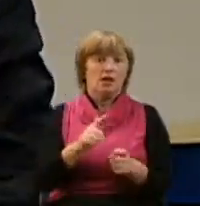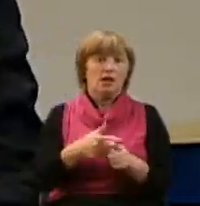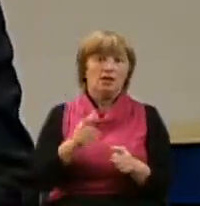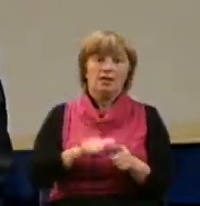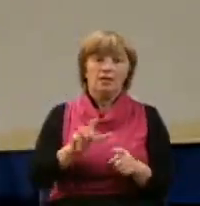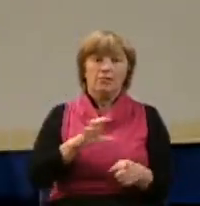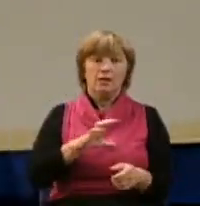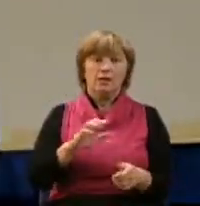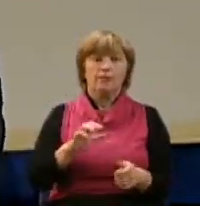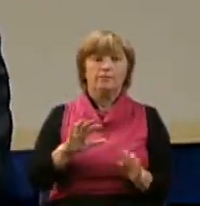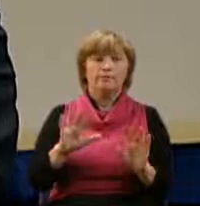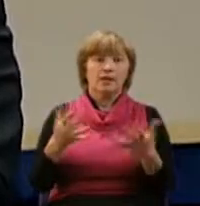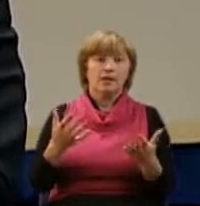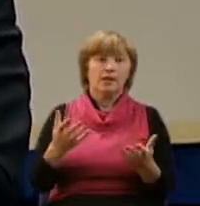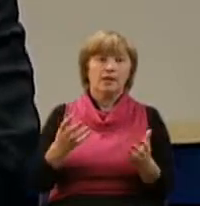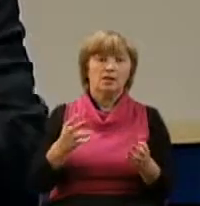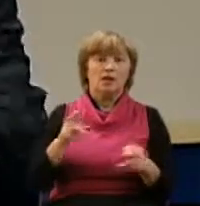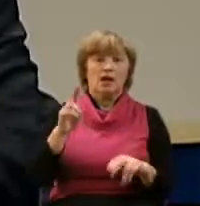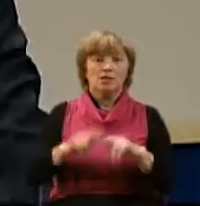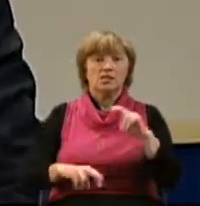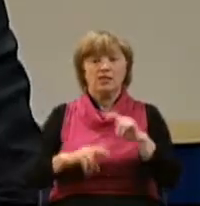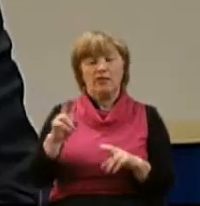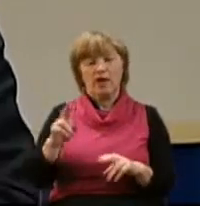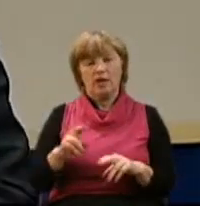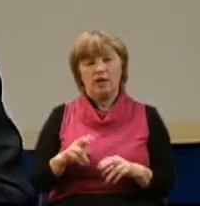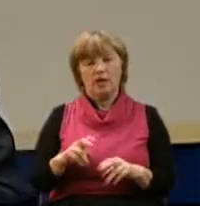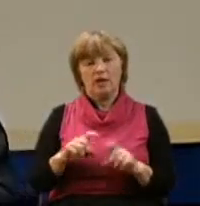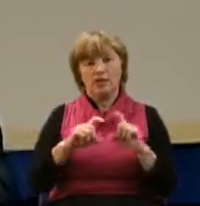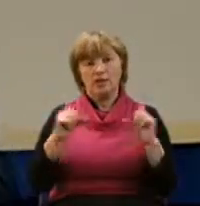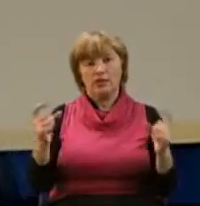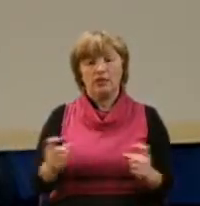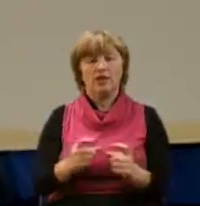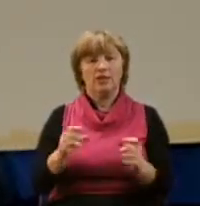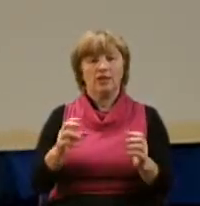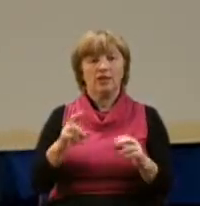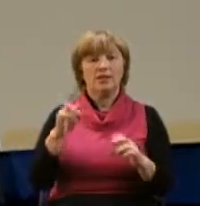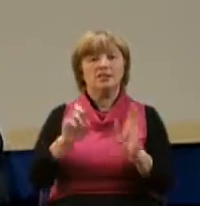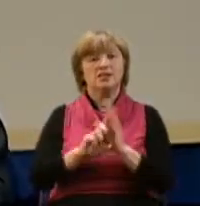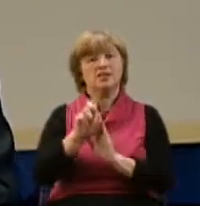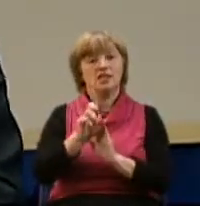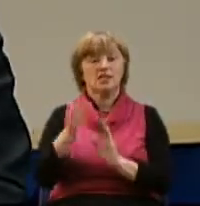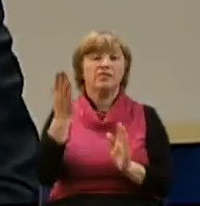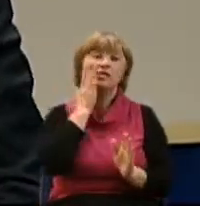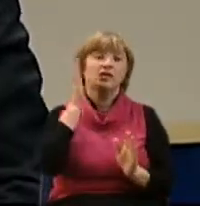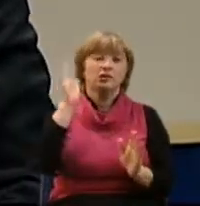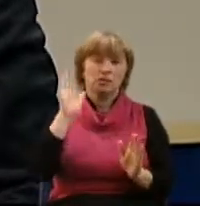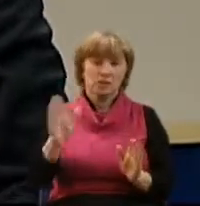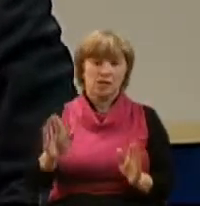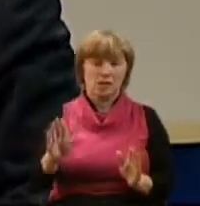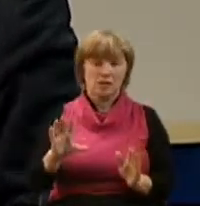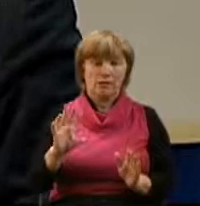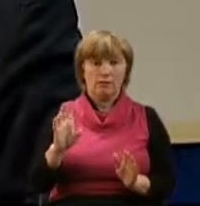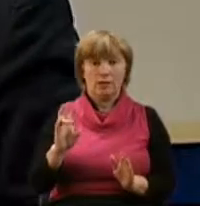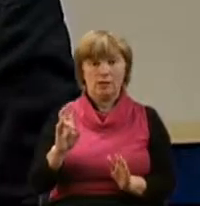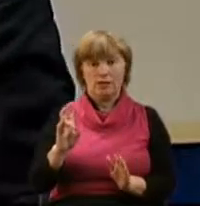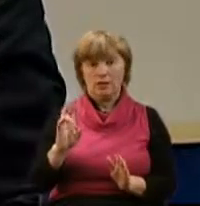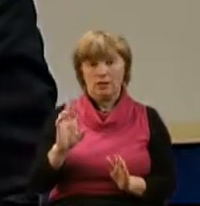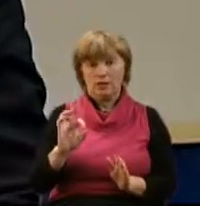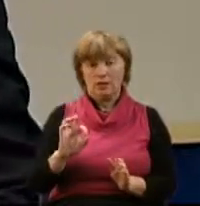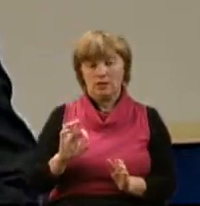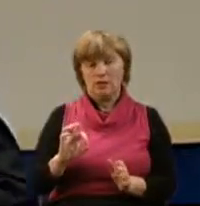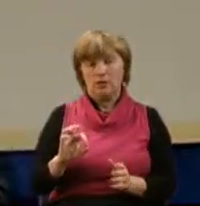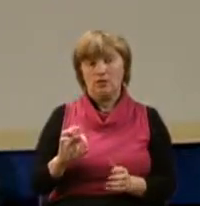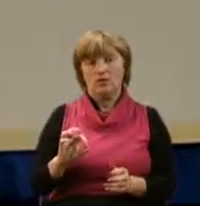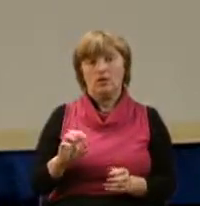основания церкви в Иерусалиме. Но, безусловно, Петр никак не мог тянуть на то, чтобы стать креугольным камнем, потому что нет